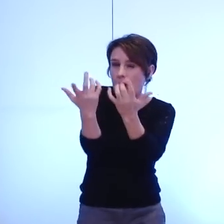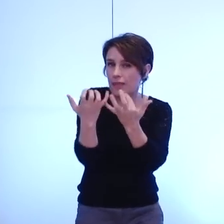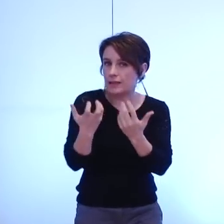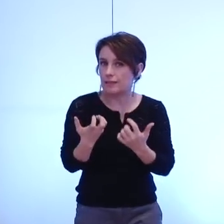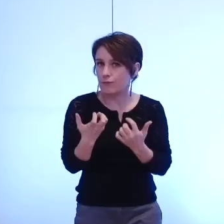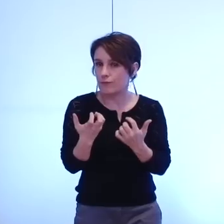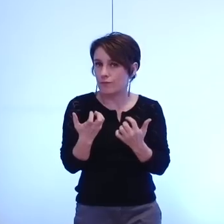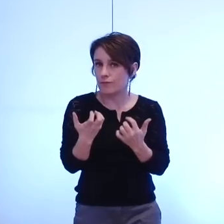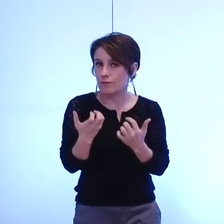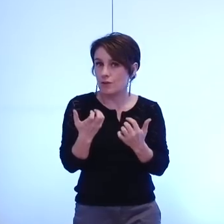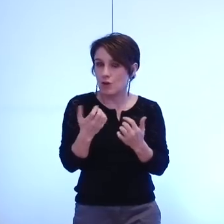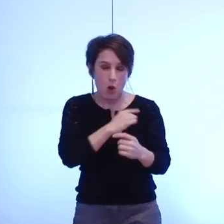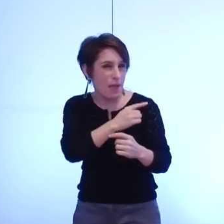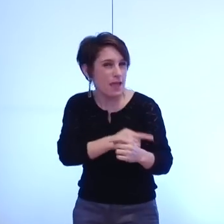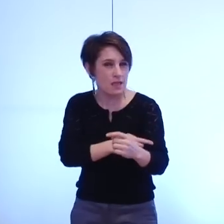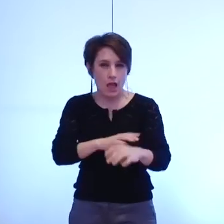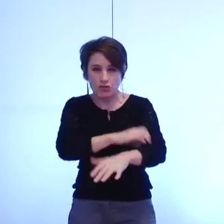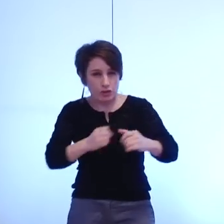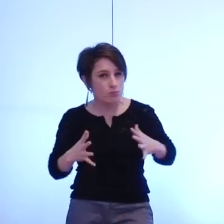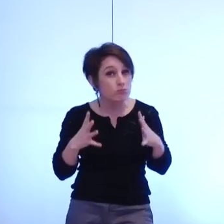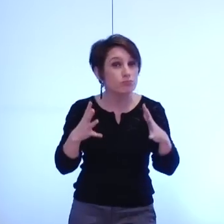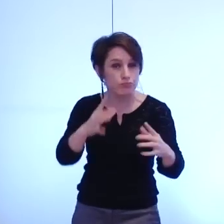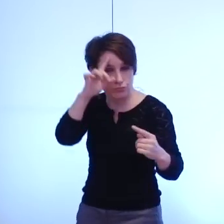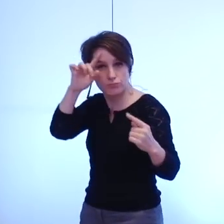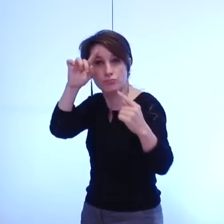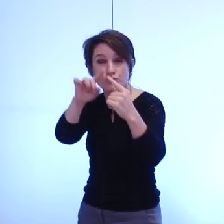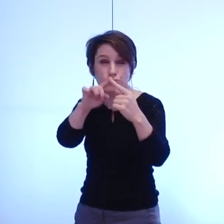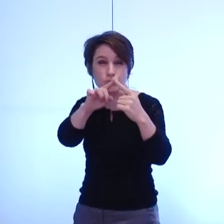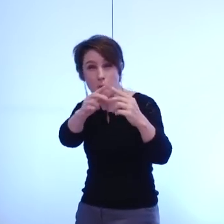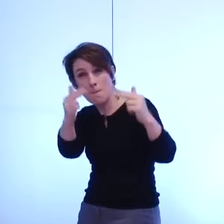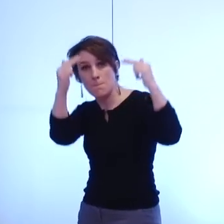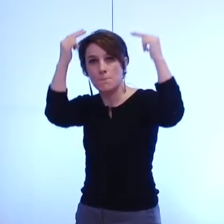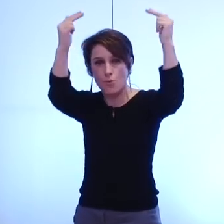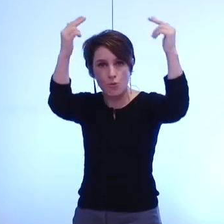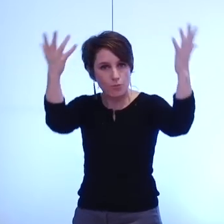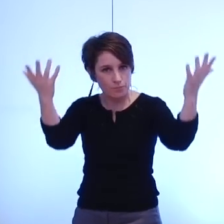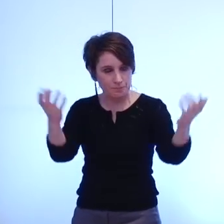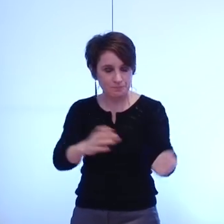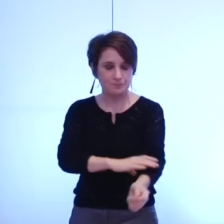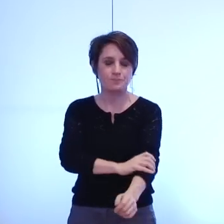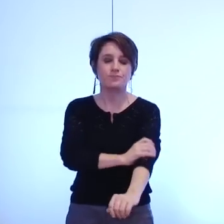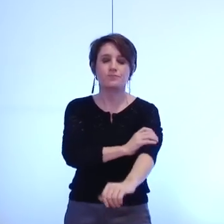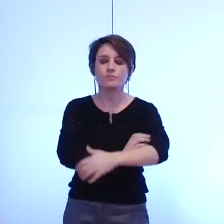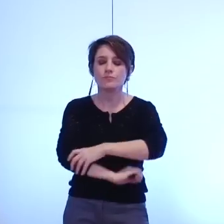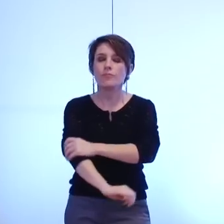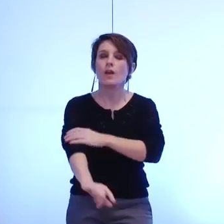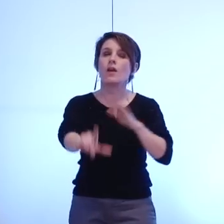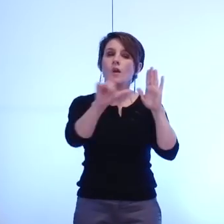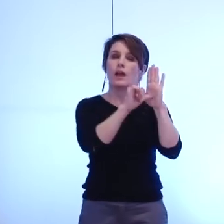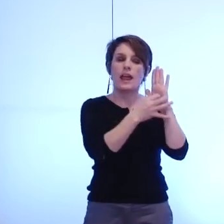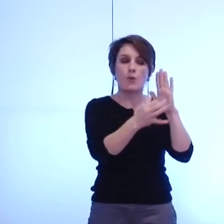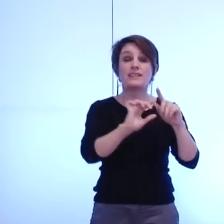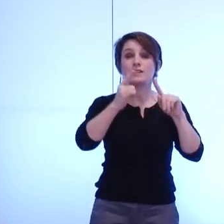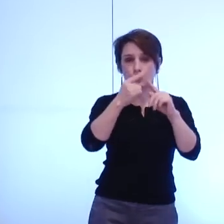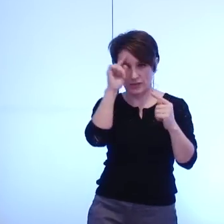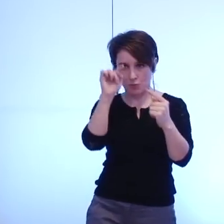fédère les énergies autour d'une ambition autour d'une ambition deuxième objectif majeur renforcer